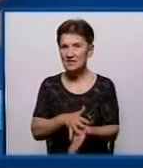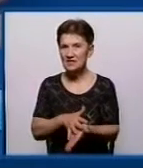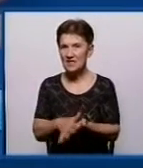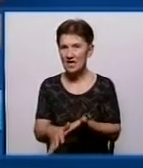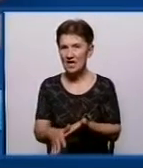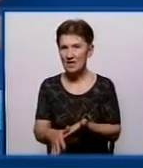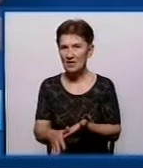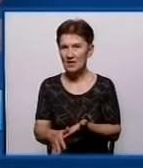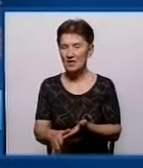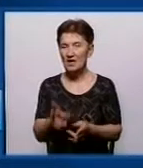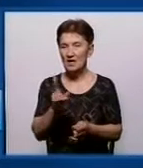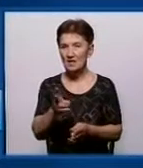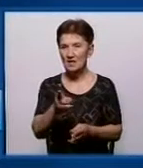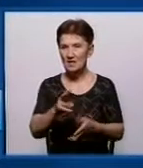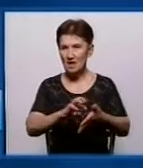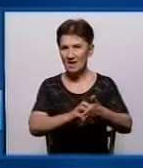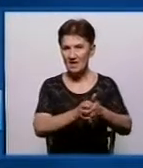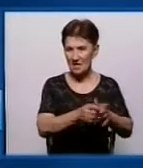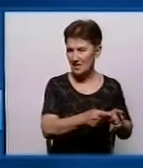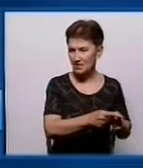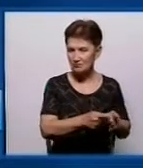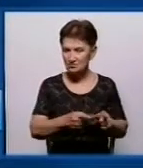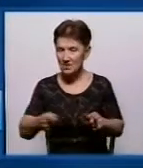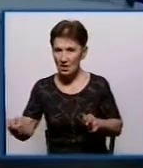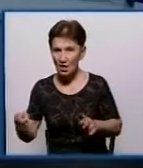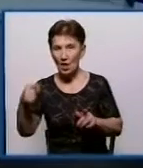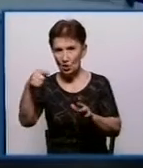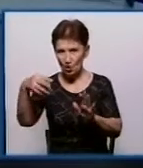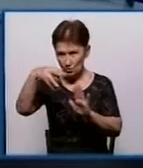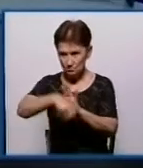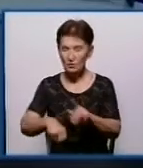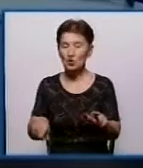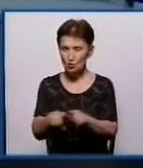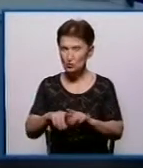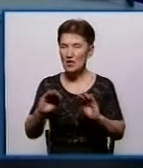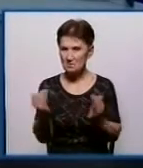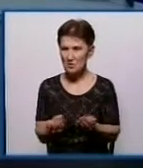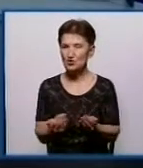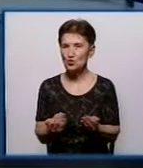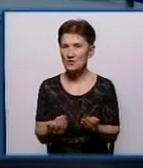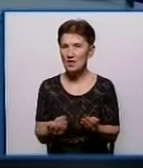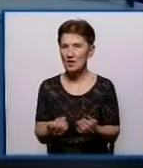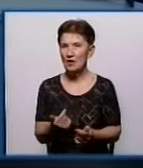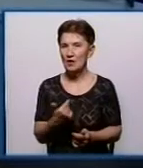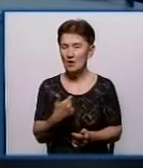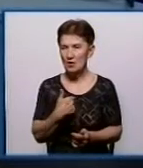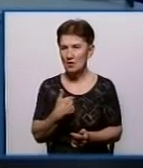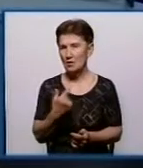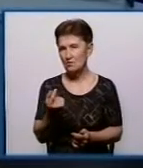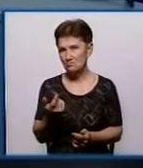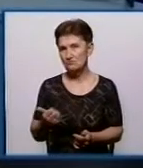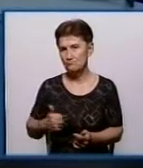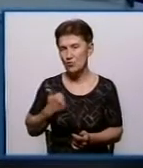крану абонента, вони, принаймні, тут теж зменшуються чи ні? Звичайно, вони зменшуються. Я похвалюся, Дмитре,